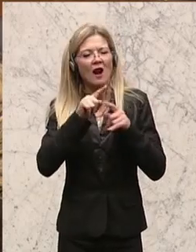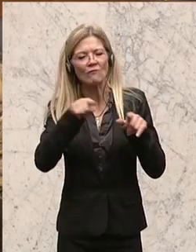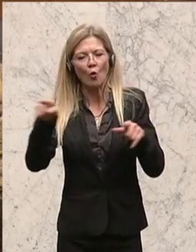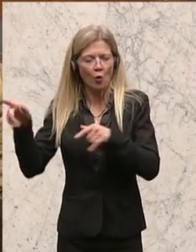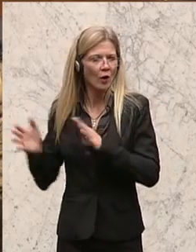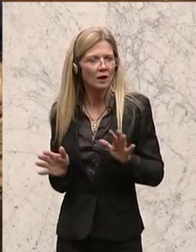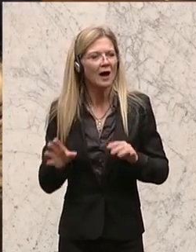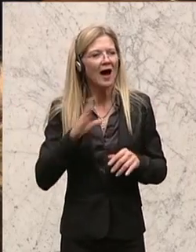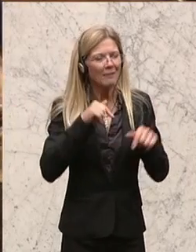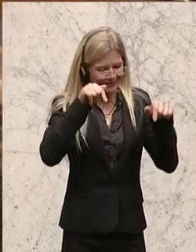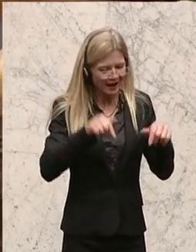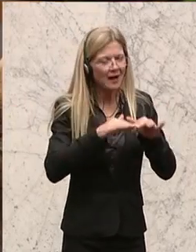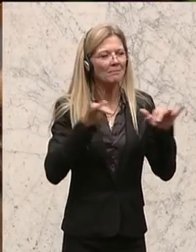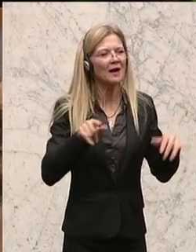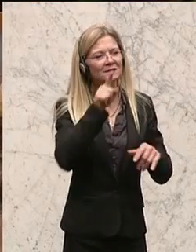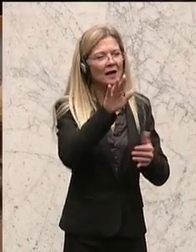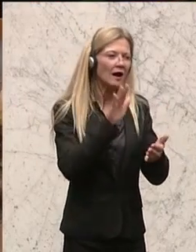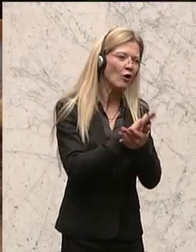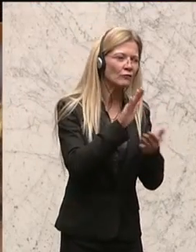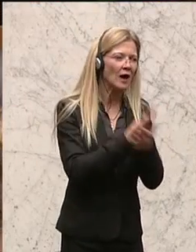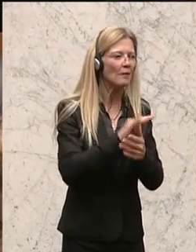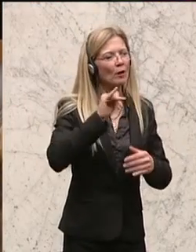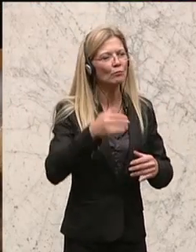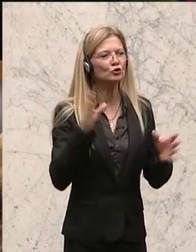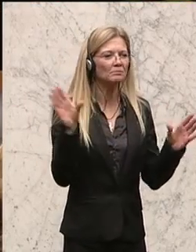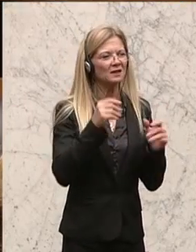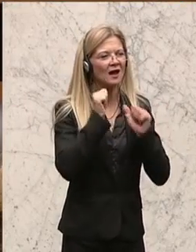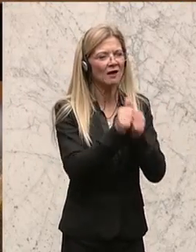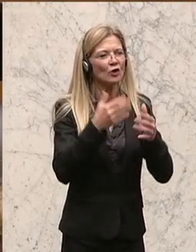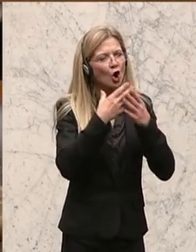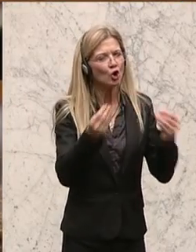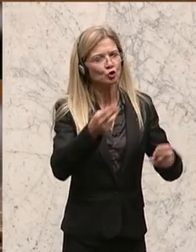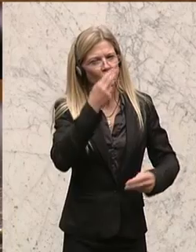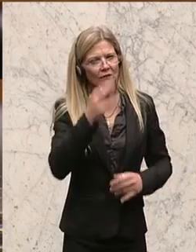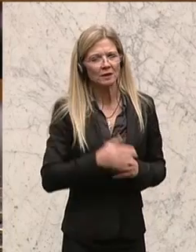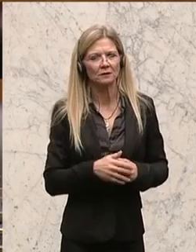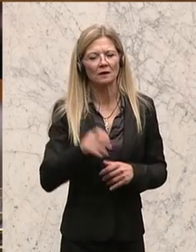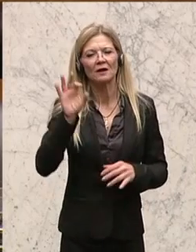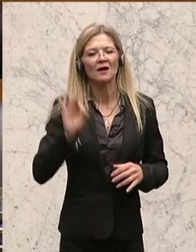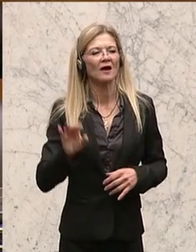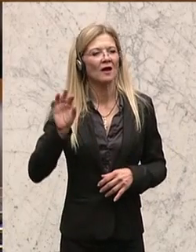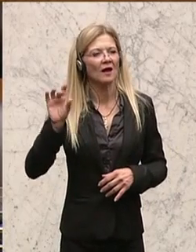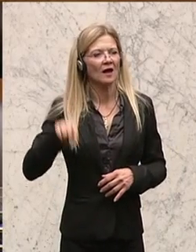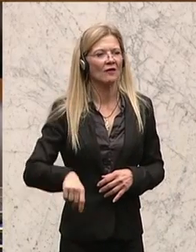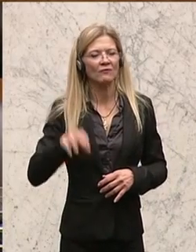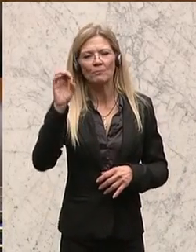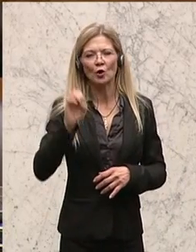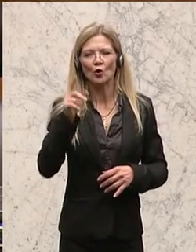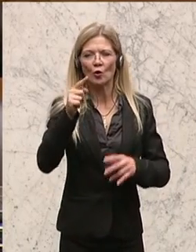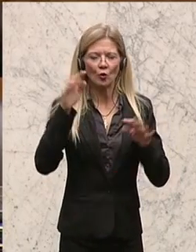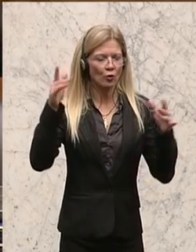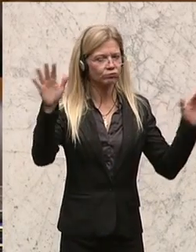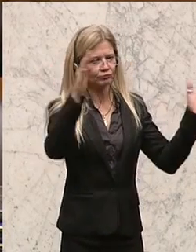Das wäre Ihre Aufgabe und nicht, Frau Schwendner, und nicht Ihr persönliches Seelenheil,